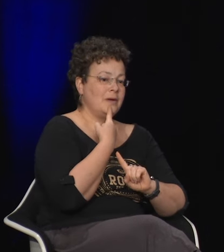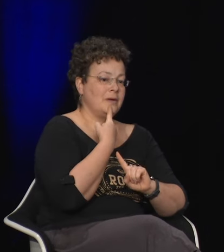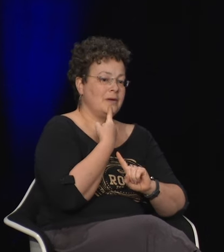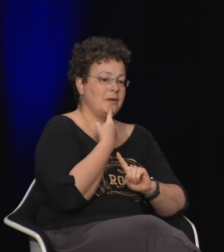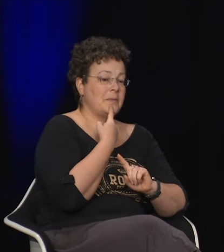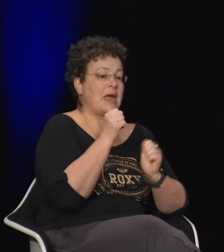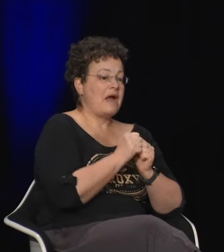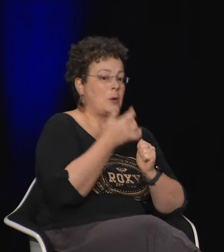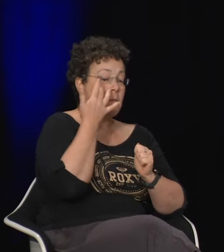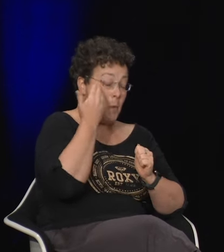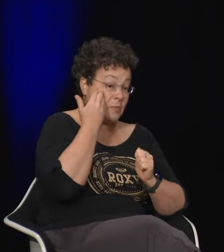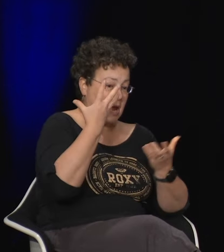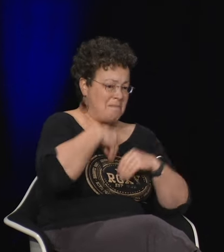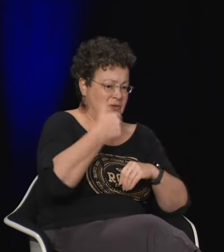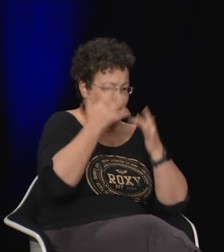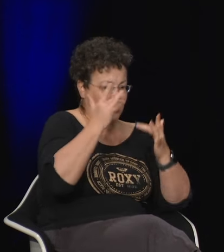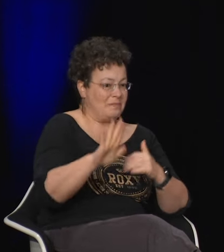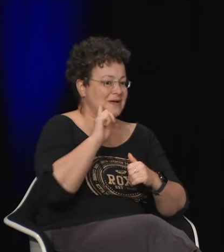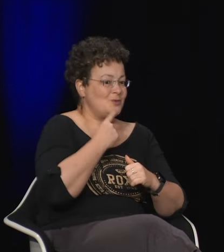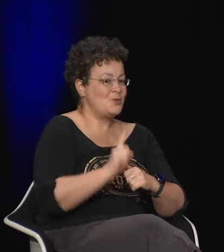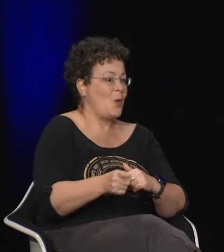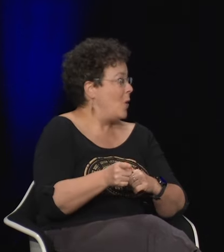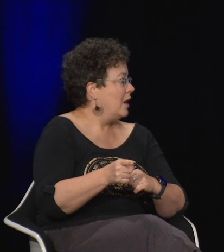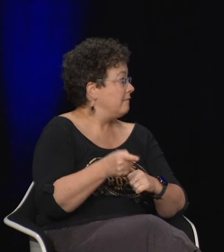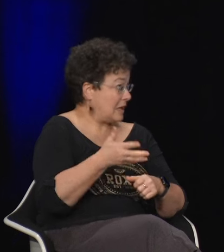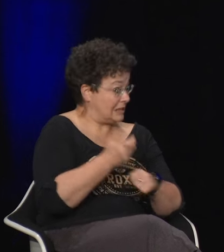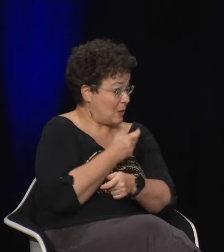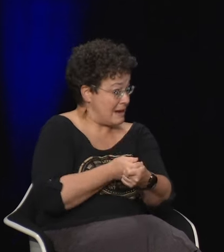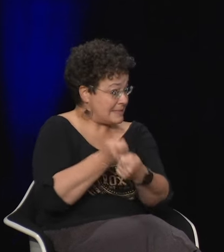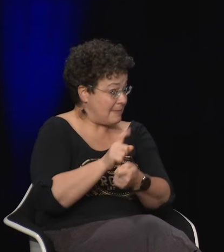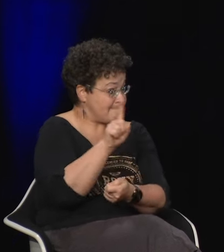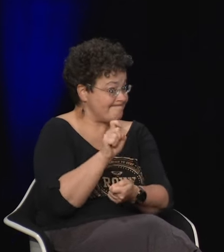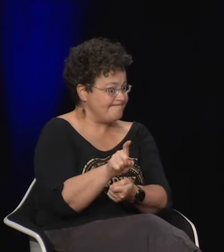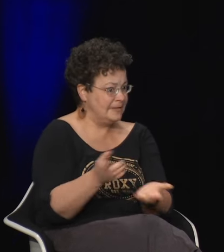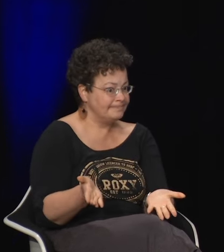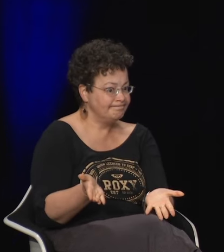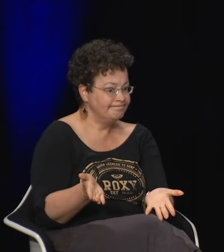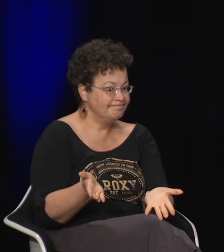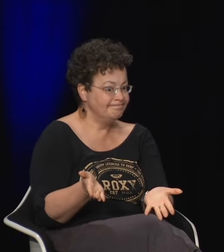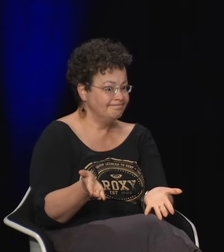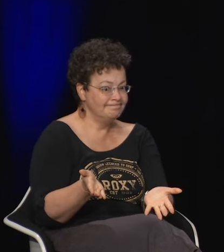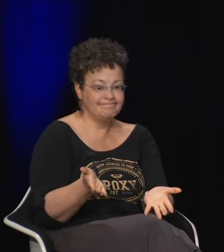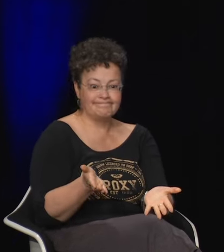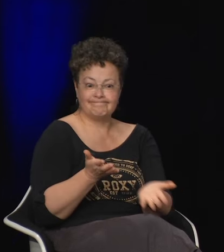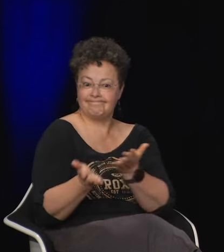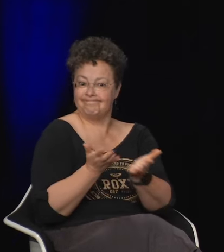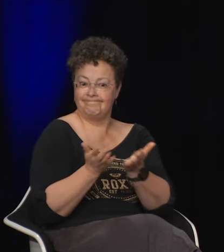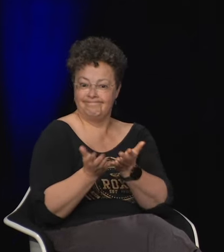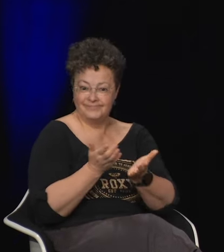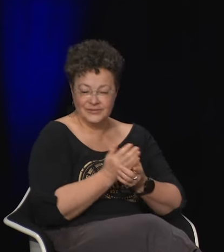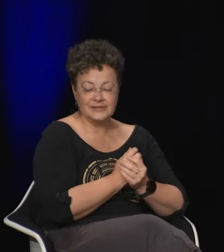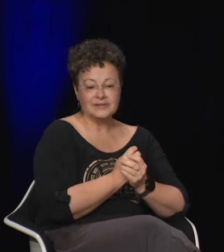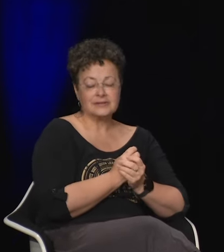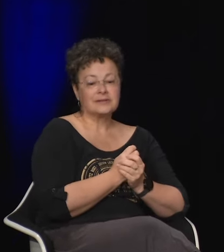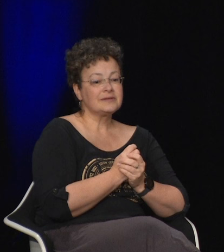c'est vrai que dans la médiation culturelle il y a aussi cette question d'adaptation jusqu